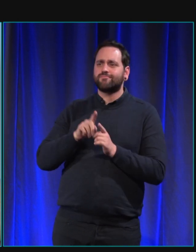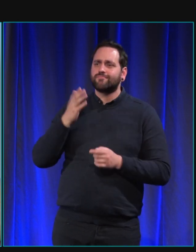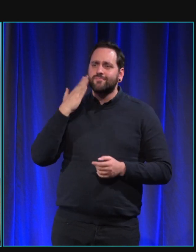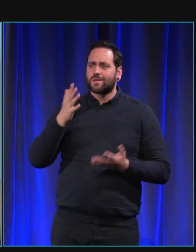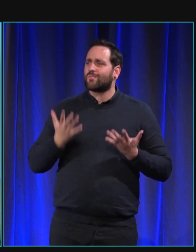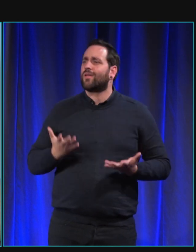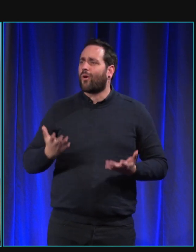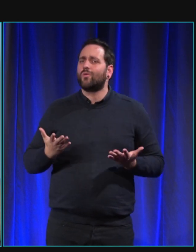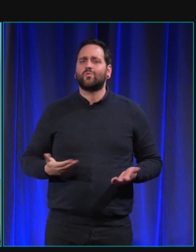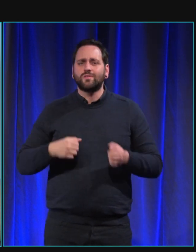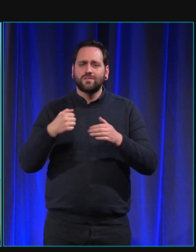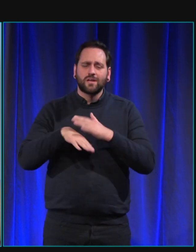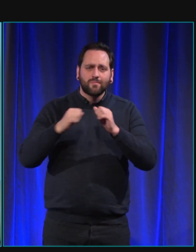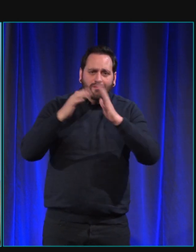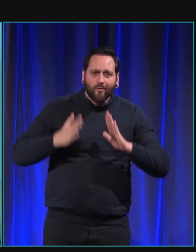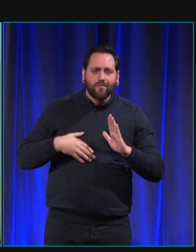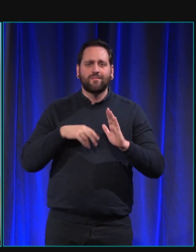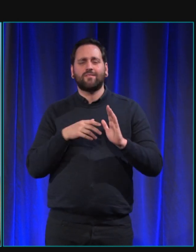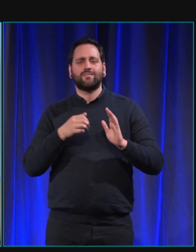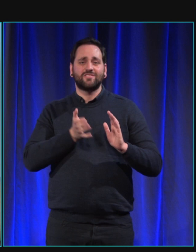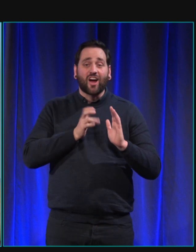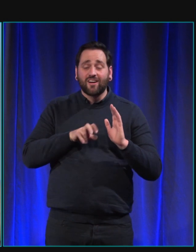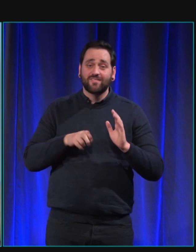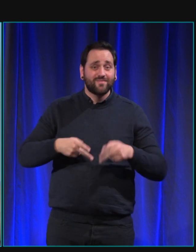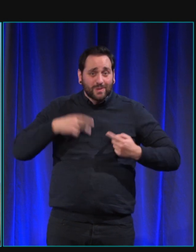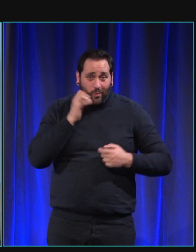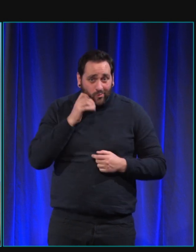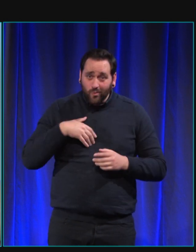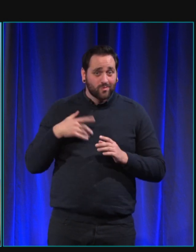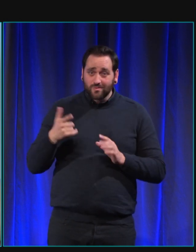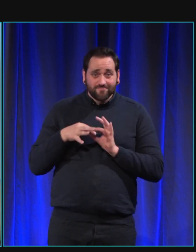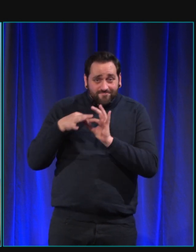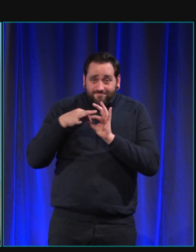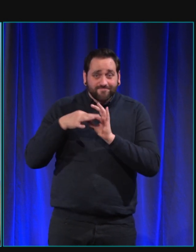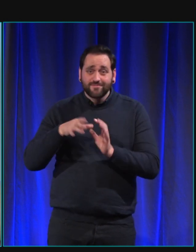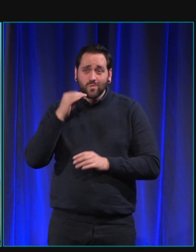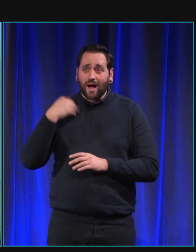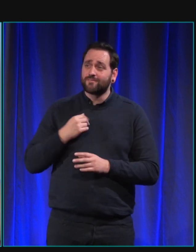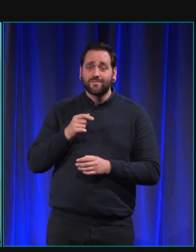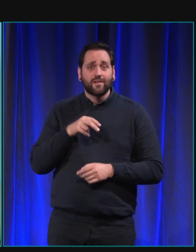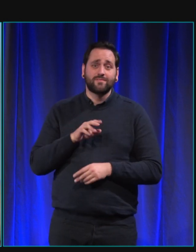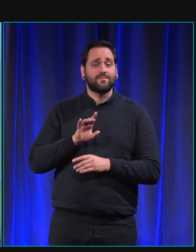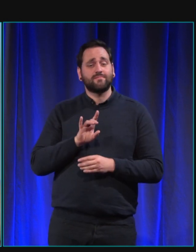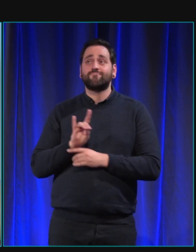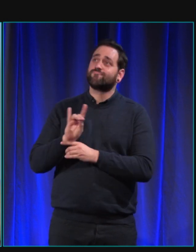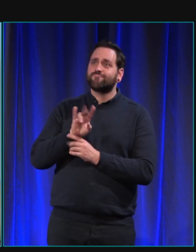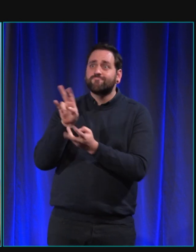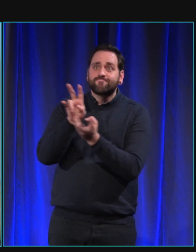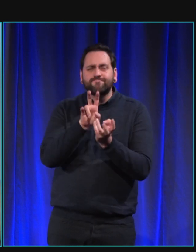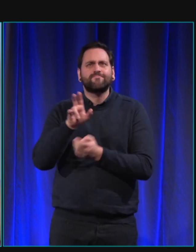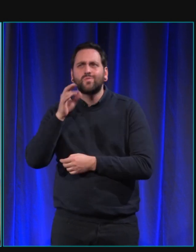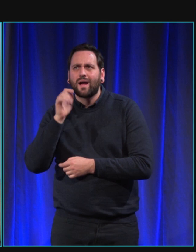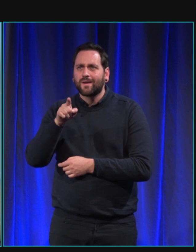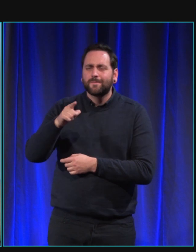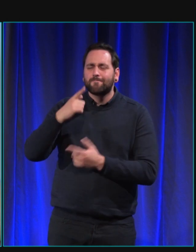maintenant, et donc ont l'occasion vraiment d'observer l'humain et de comprendre ces différents signaux. Donc, ils sont capables de reconnaître nos états